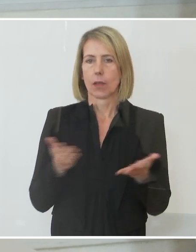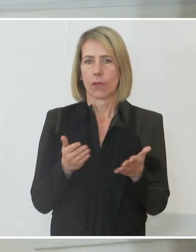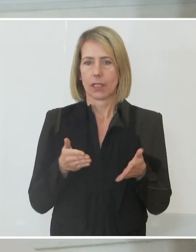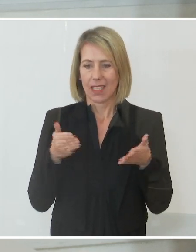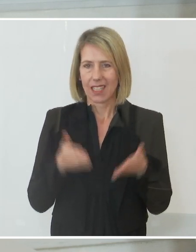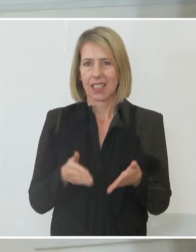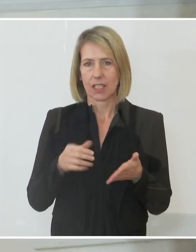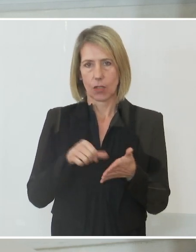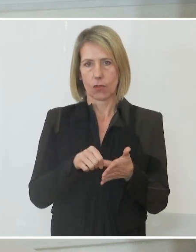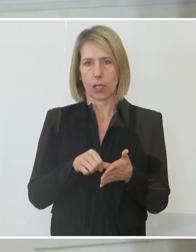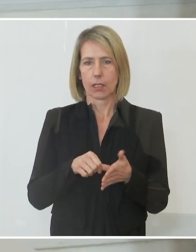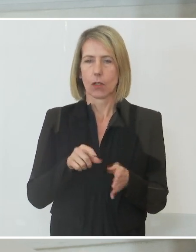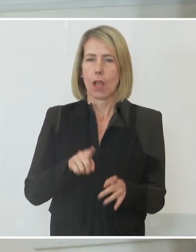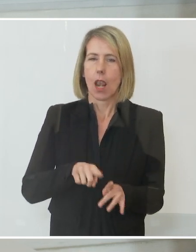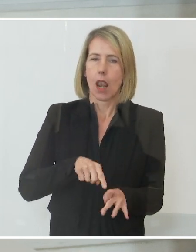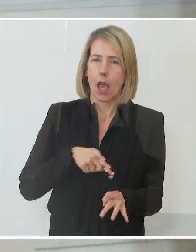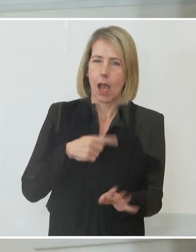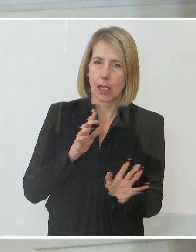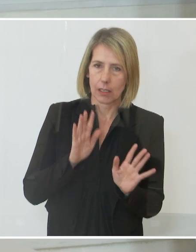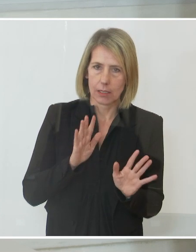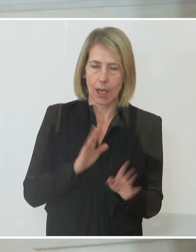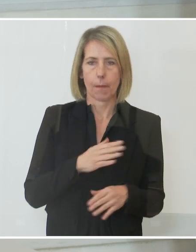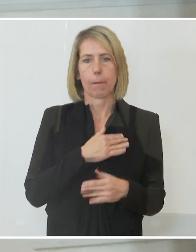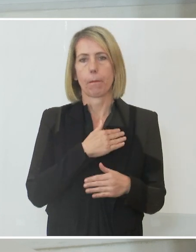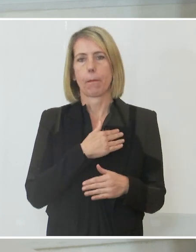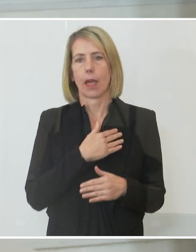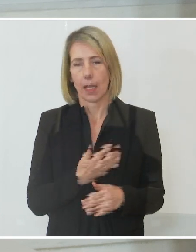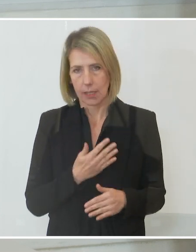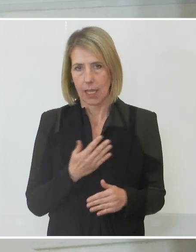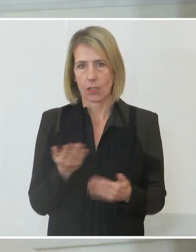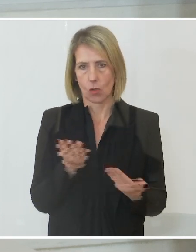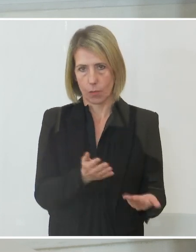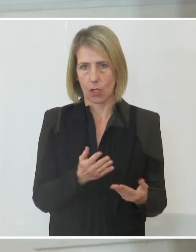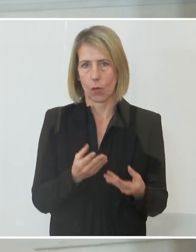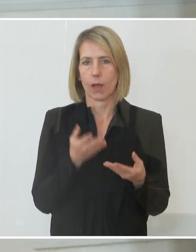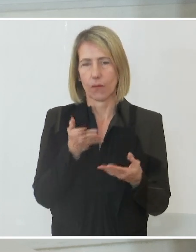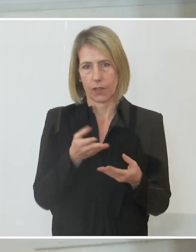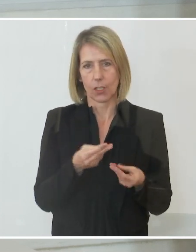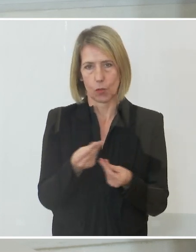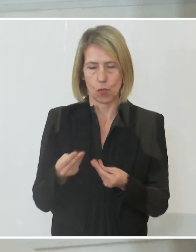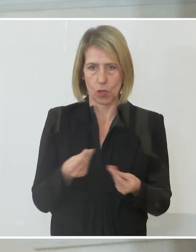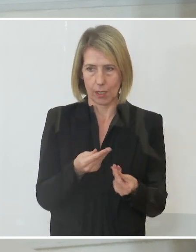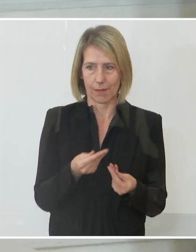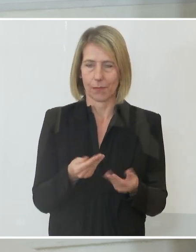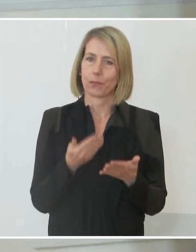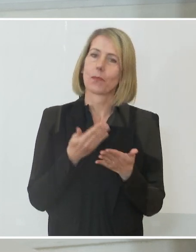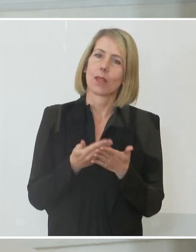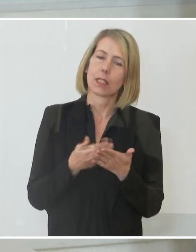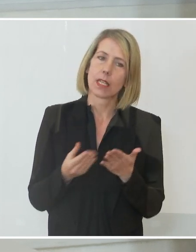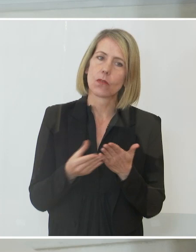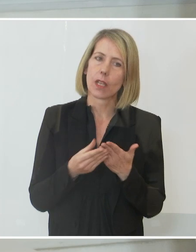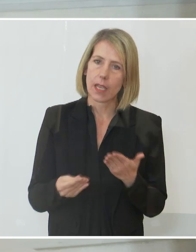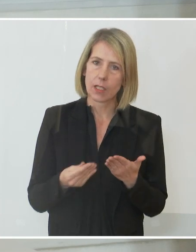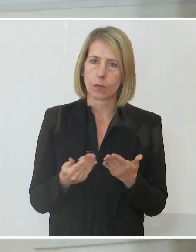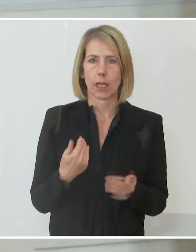langsam einen Trend Richtung Entlastung zeigen. Es sind daher die Expertinnen und Experten, mit denen wir